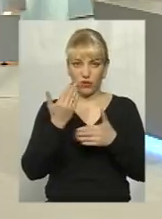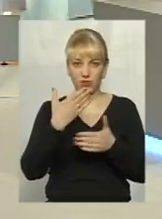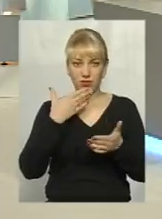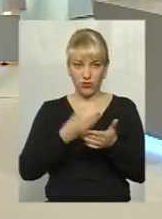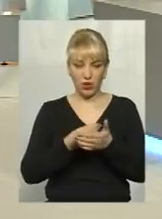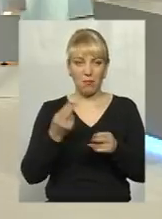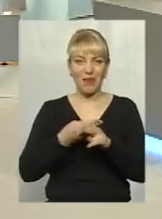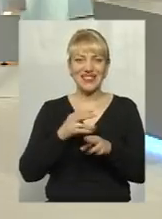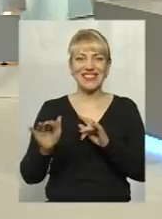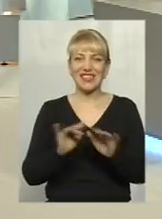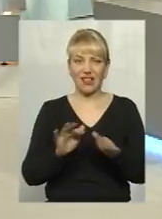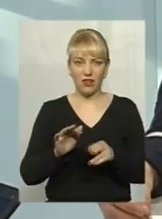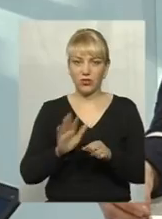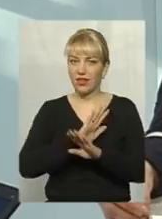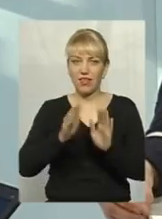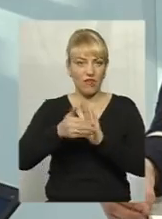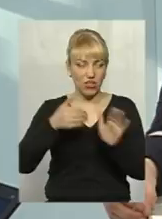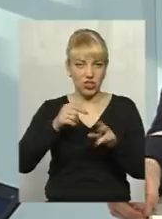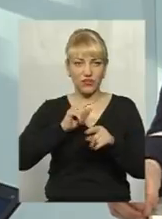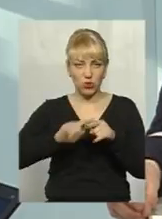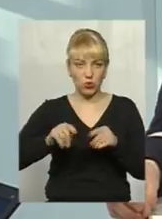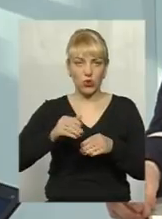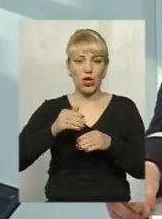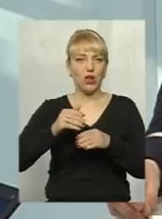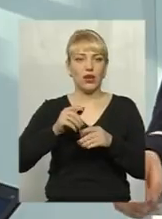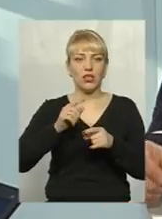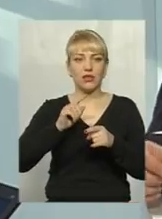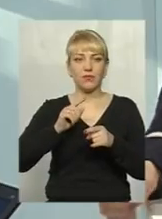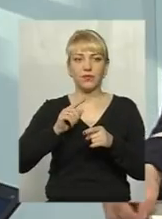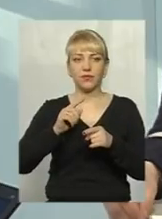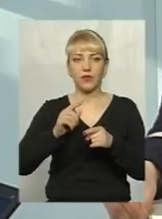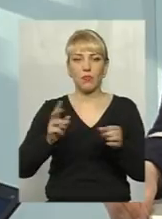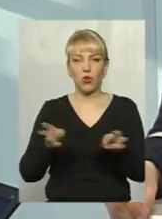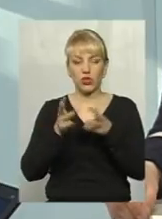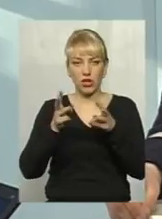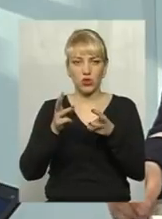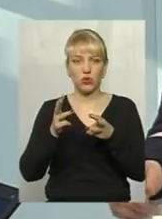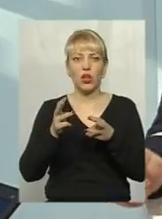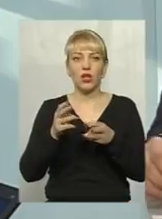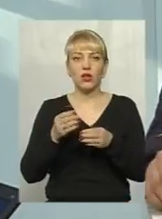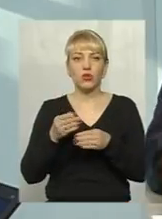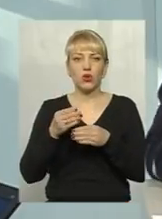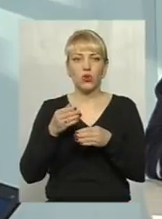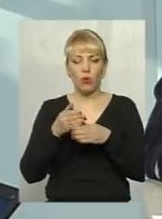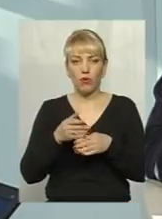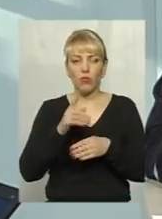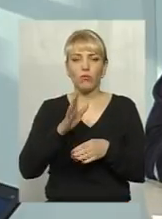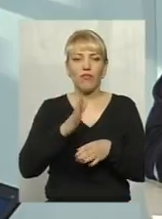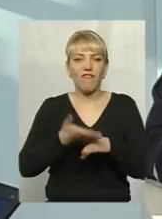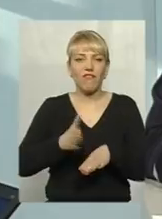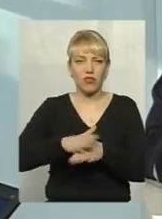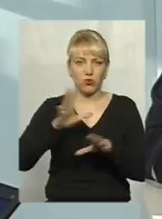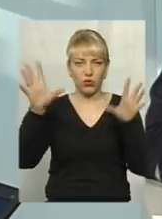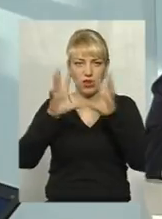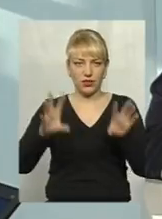бездіяльністю, тобто не викликаючи пожежників затягнути цю пожежу вже в неконтрольований процес, тому потім вже дуже важко буде її